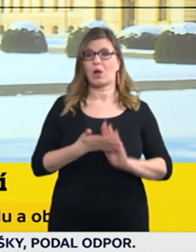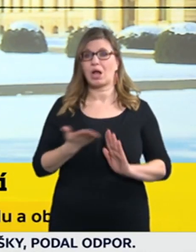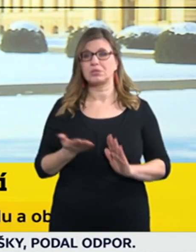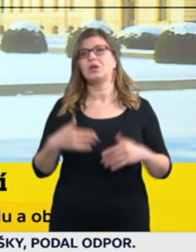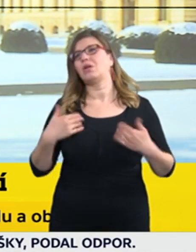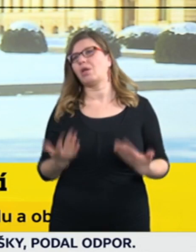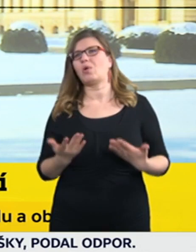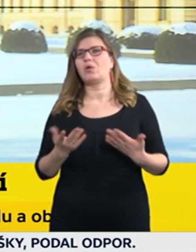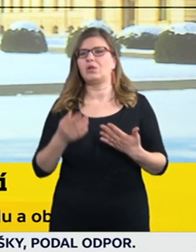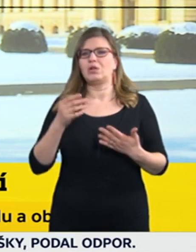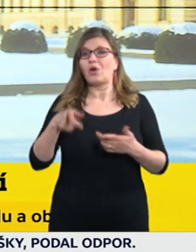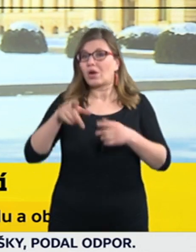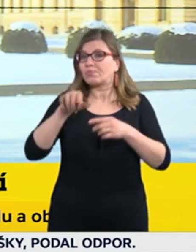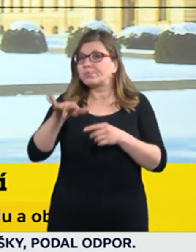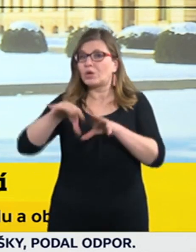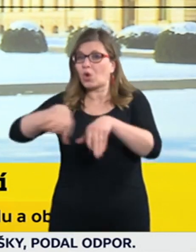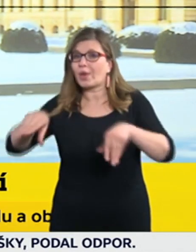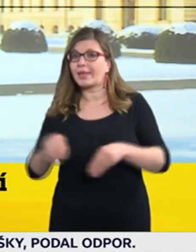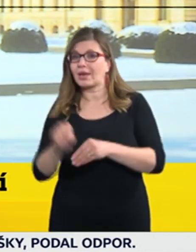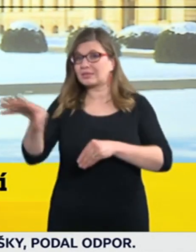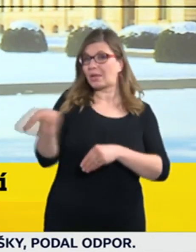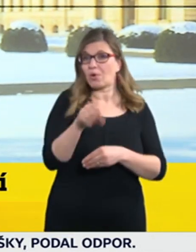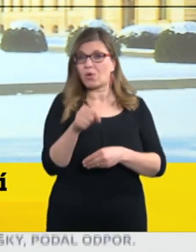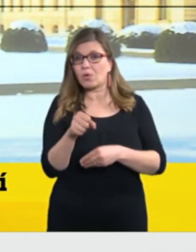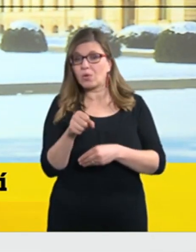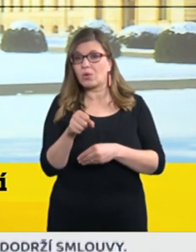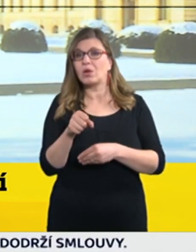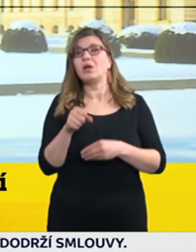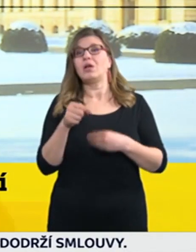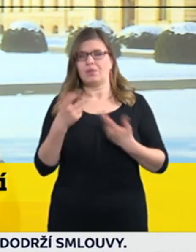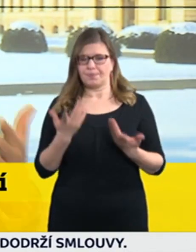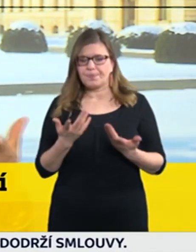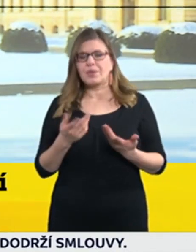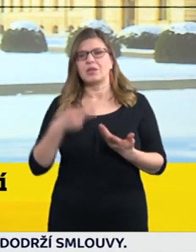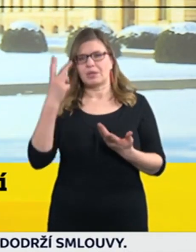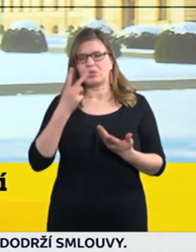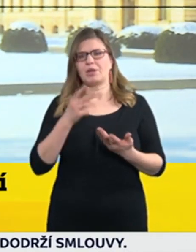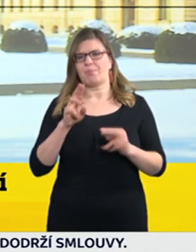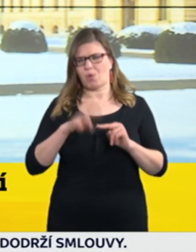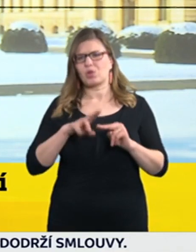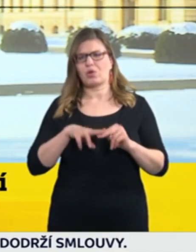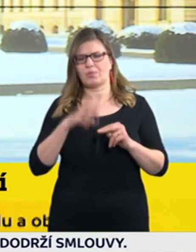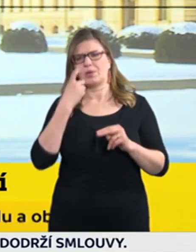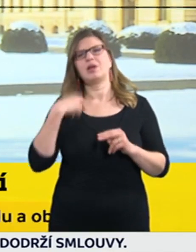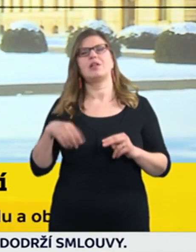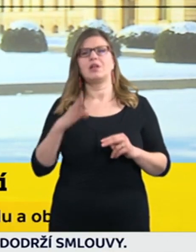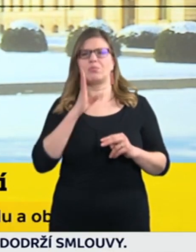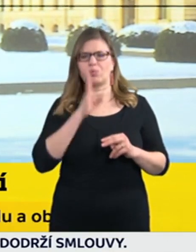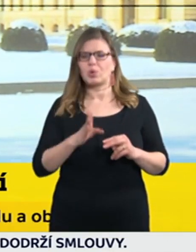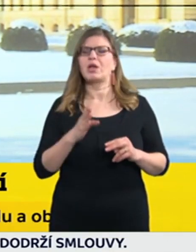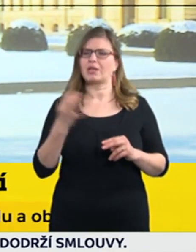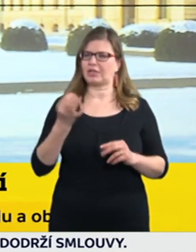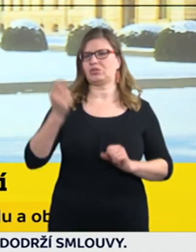ten dotyční se svojí rodinou, jak jste se ptala, tak poté nejenom to, že to půjde běžným sankční režimem